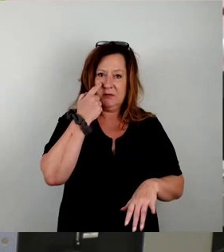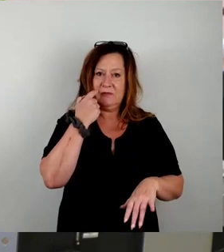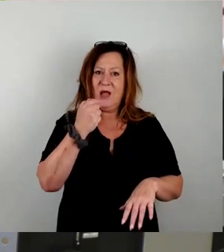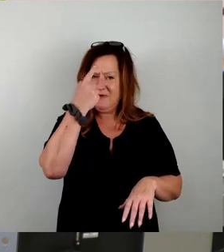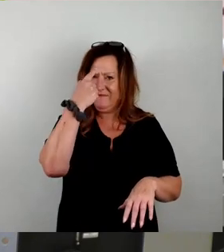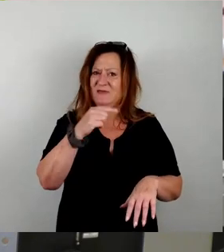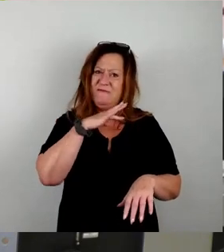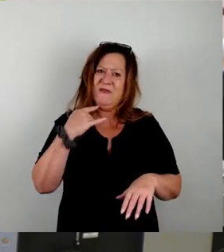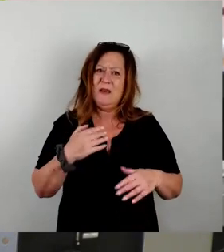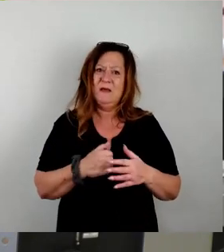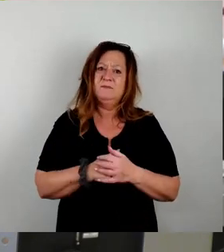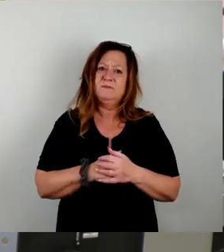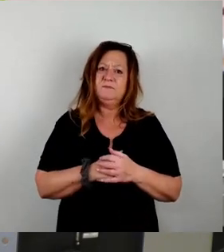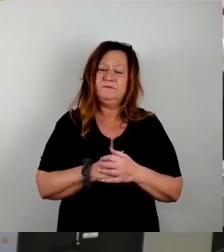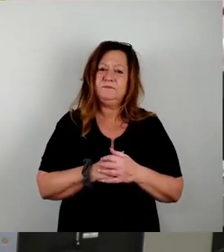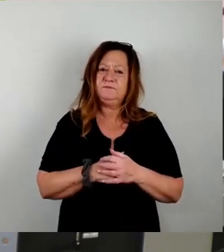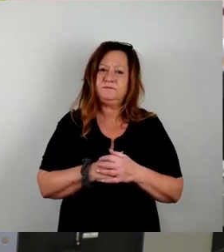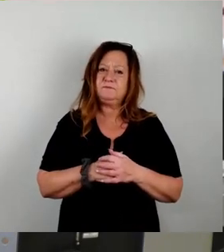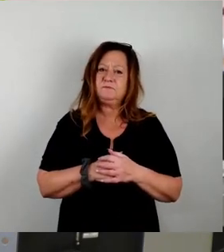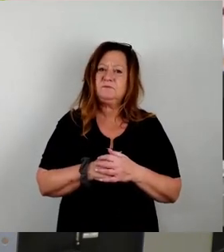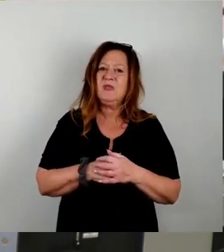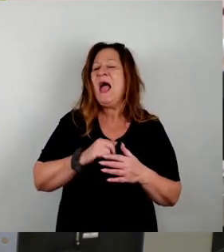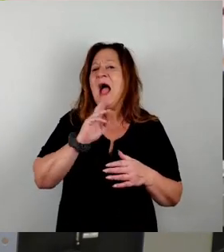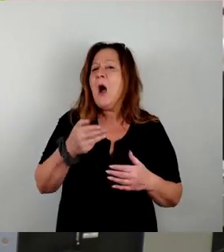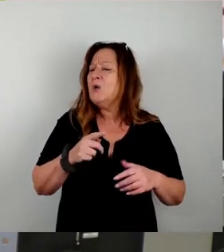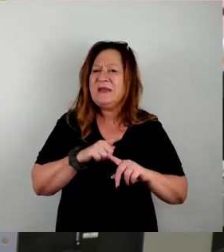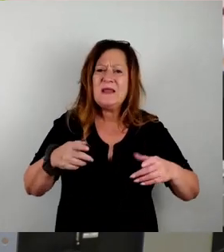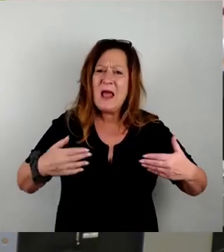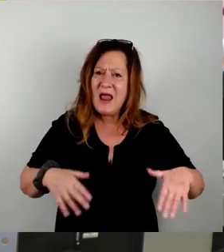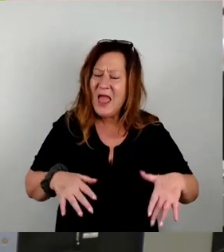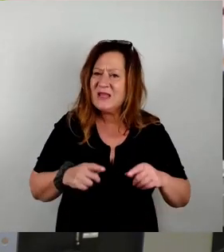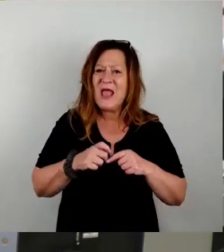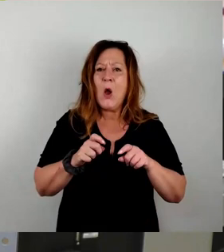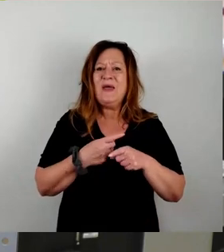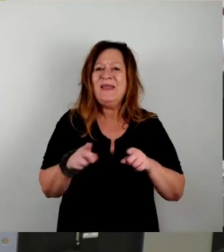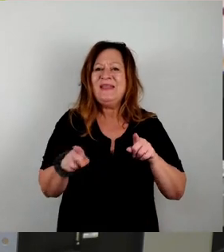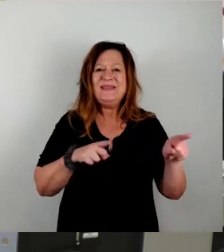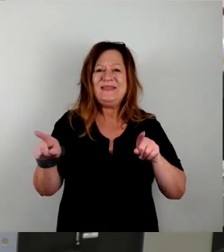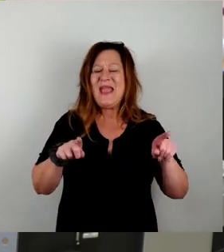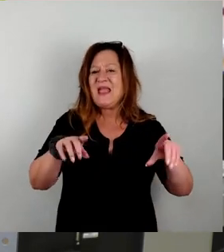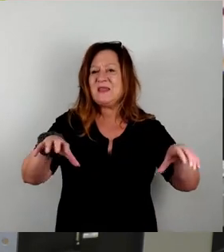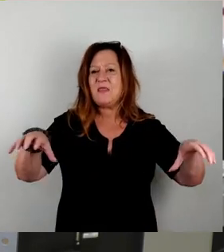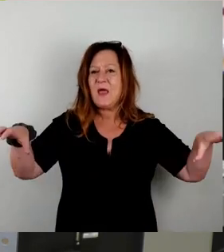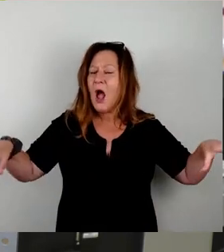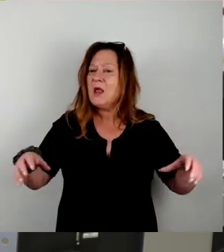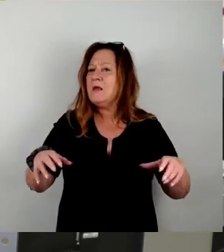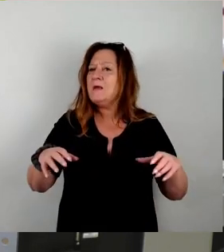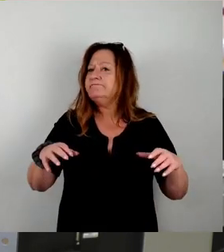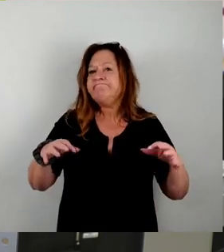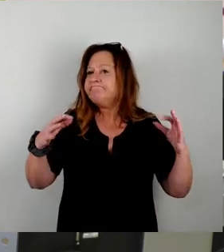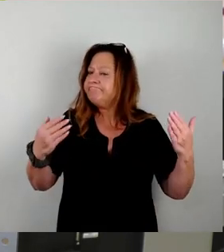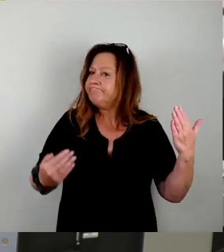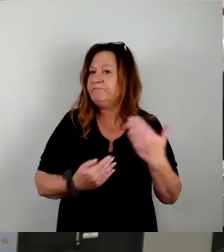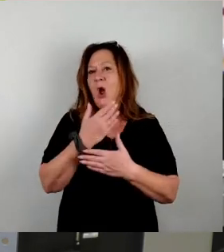Menschen. Auch wenn es nicht leichter wird und mit der Dezentralisierung der Stromversorgung neue Herausforderungen hinzukommen, unsere